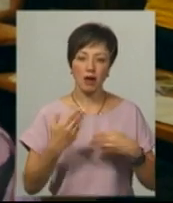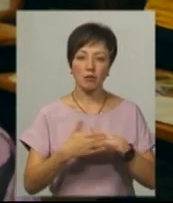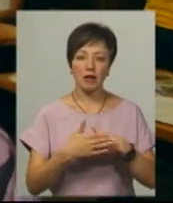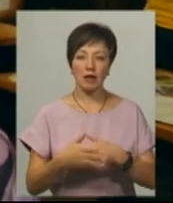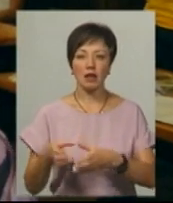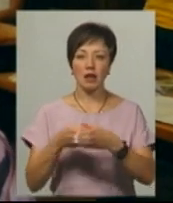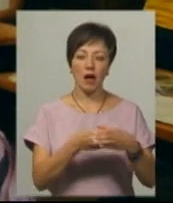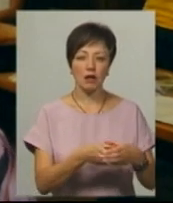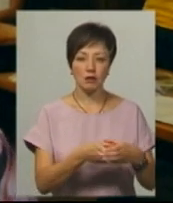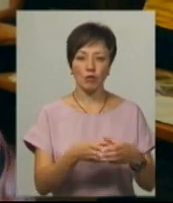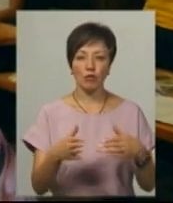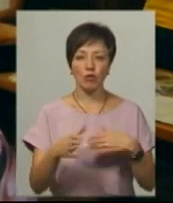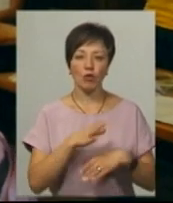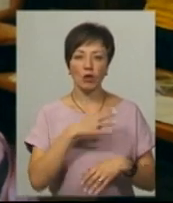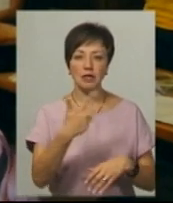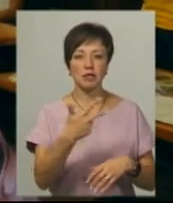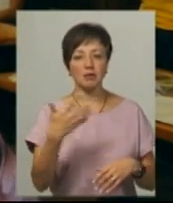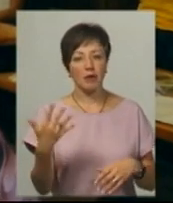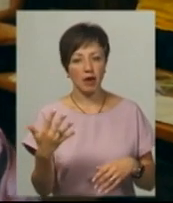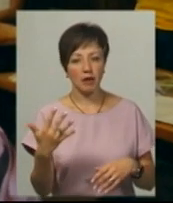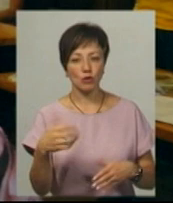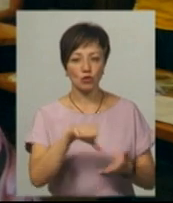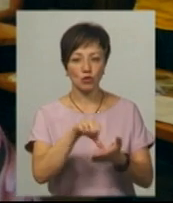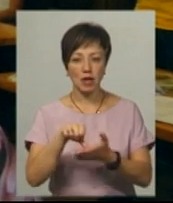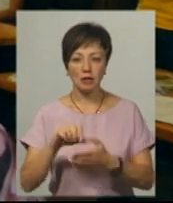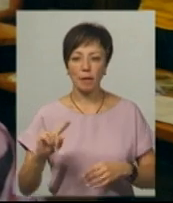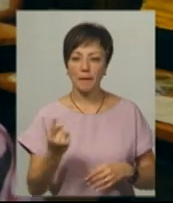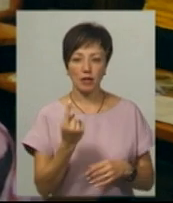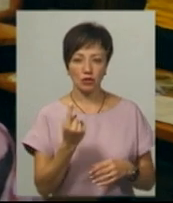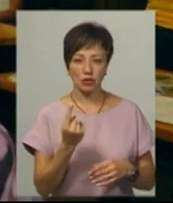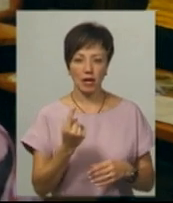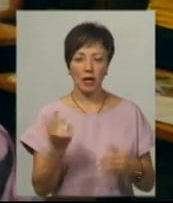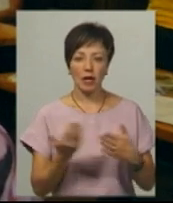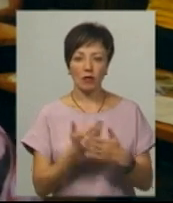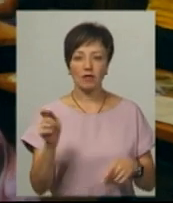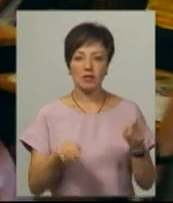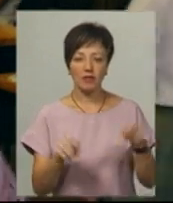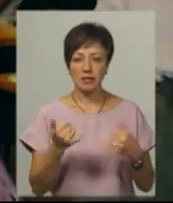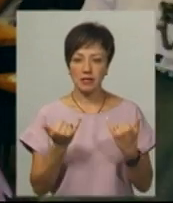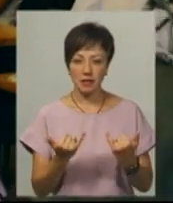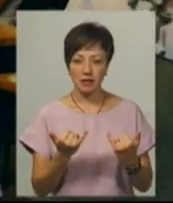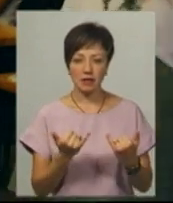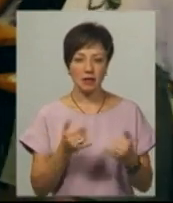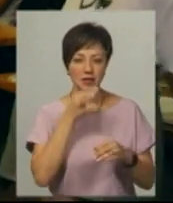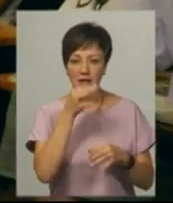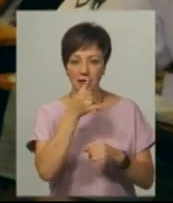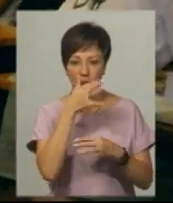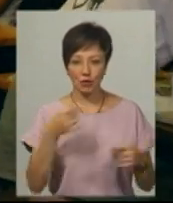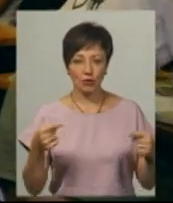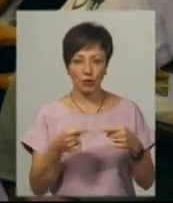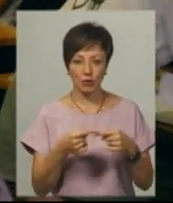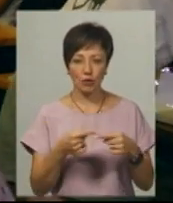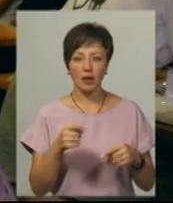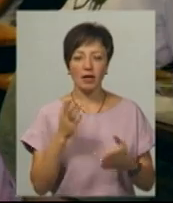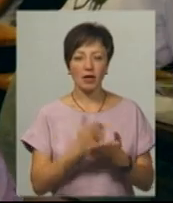делегації, здається, було 35 учасників першого кінофестивалю «Бруківка». Зараз я вам не можу сказати, яка кількість,